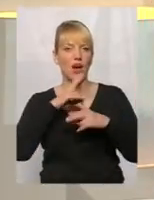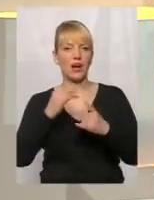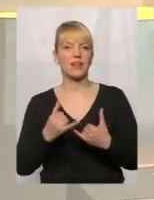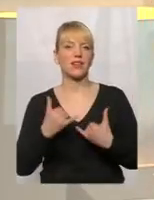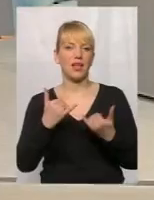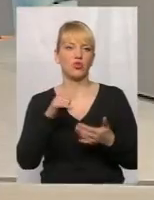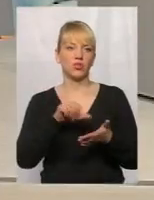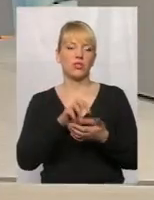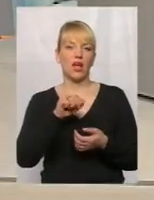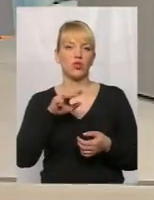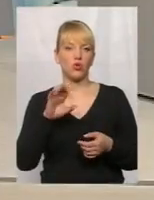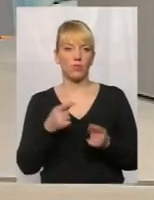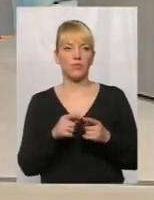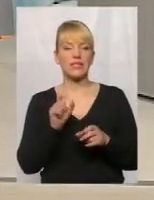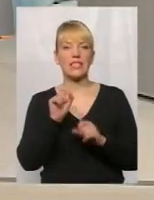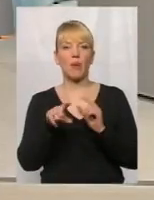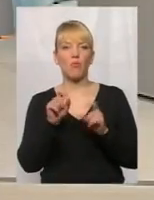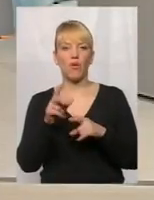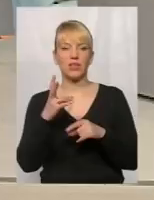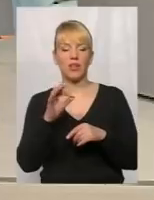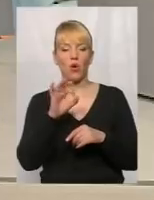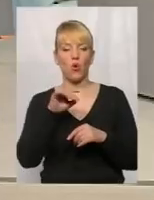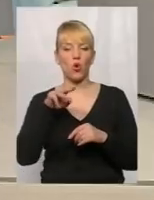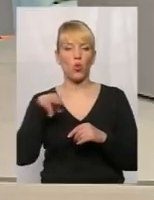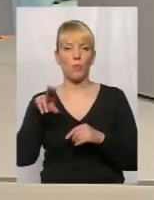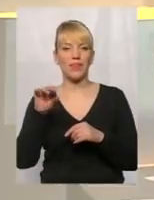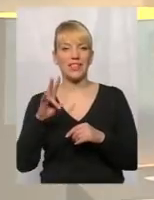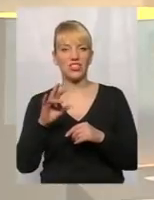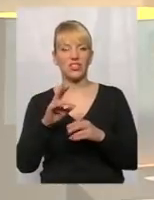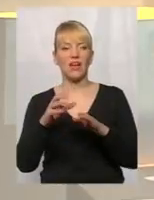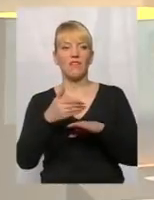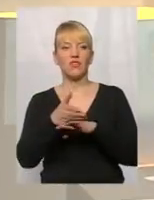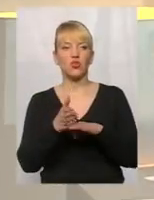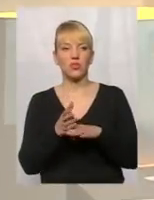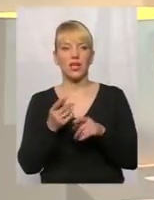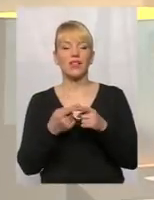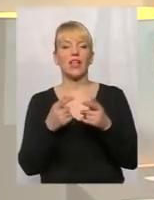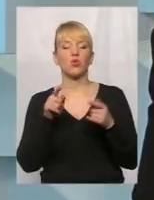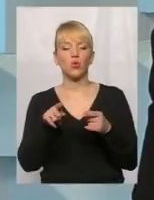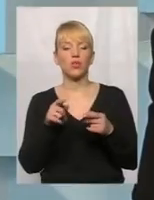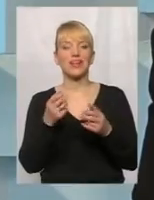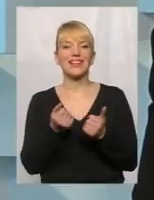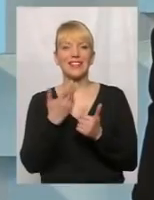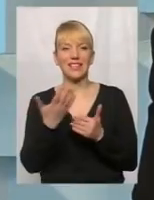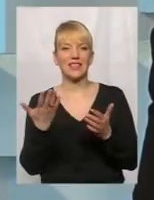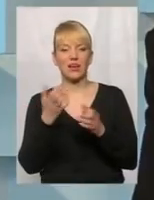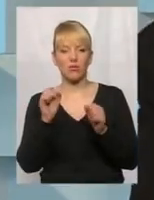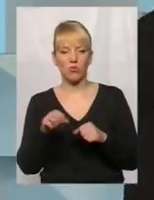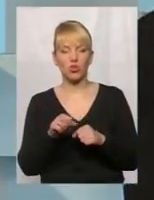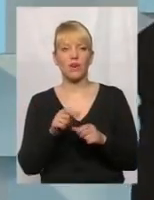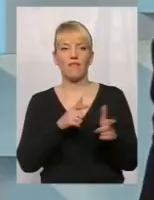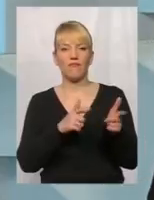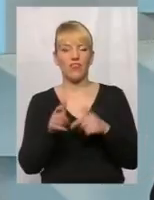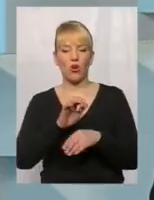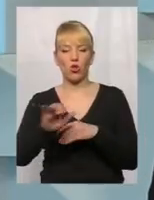по суті, замовлень на ортопедичне взяття на ту кількість, яку може підприємство виготовляти, воно й зараз не забезпечує, так?